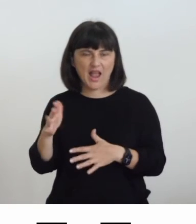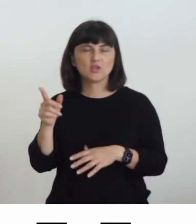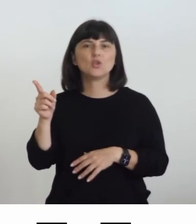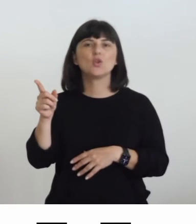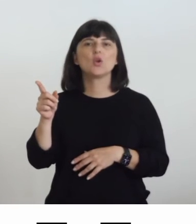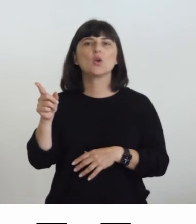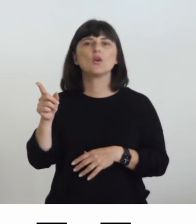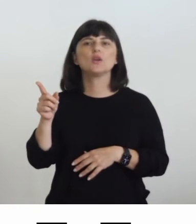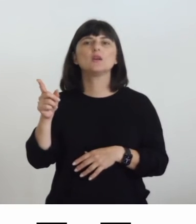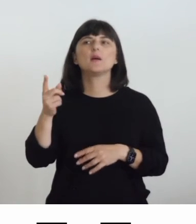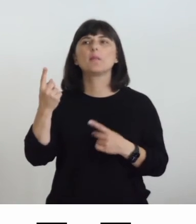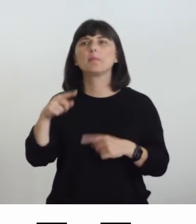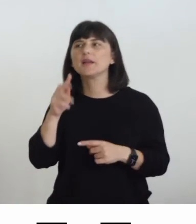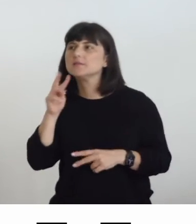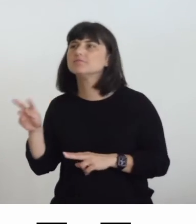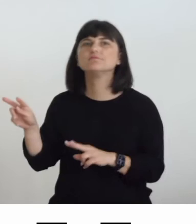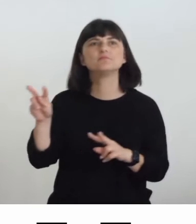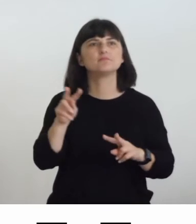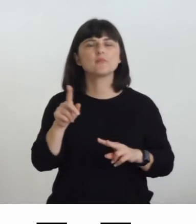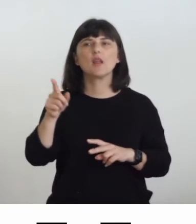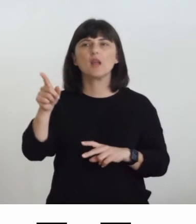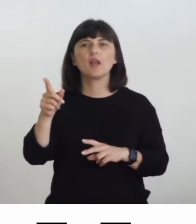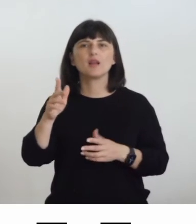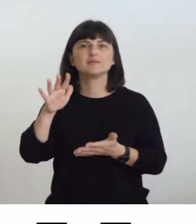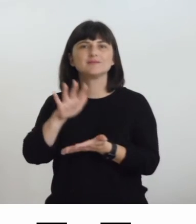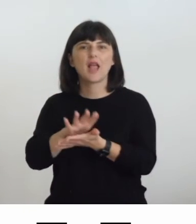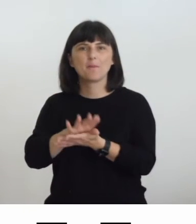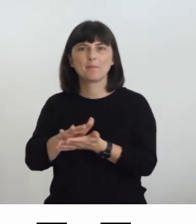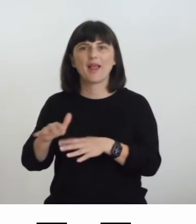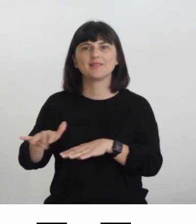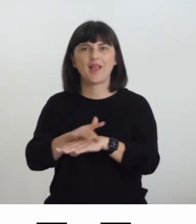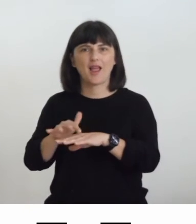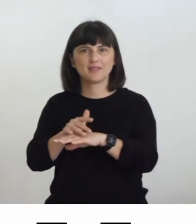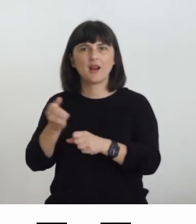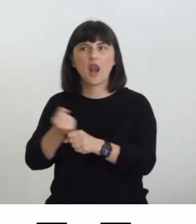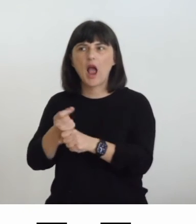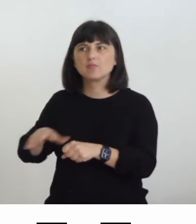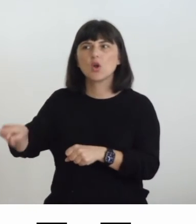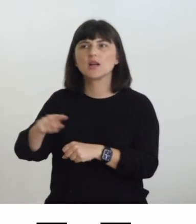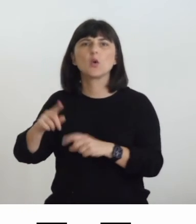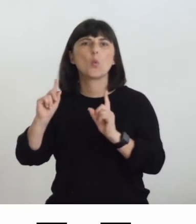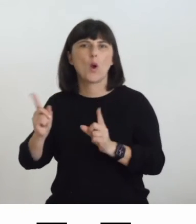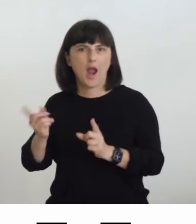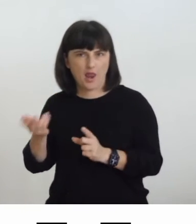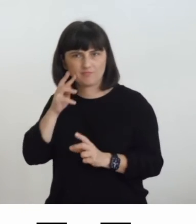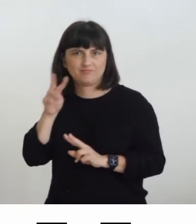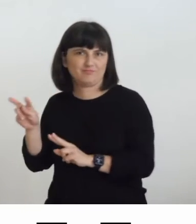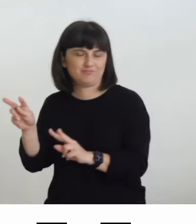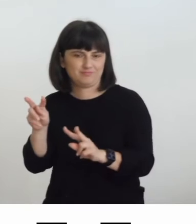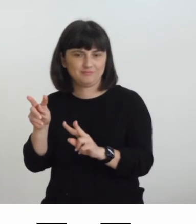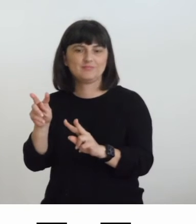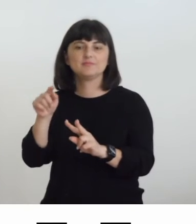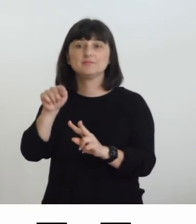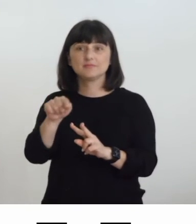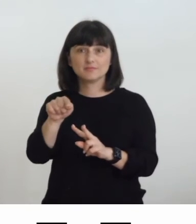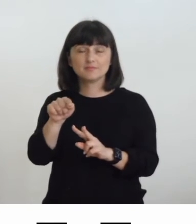vedere quelle che sono i laboratori di stampa tattile questo è un esempio estremamente